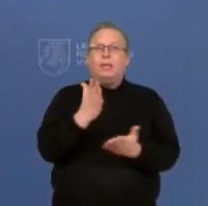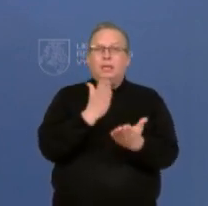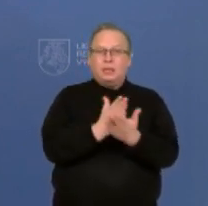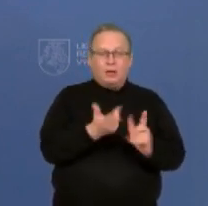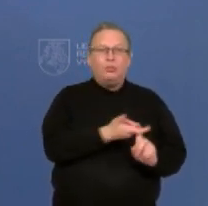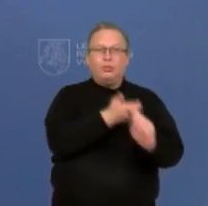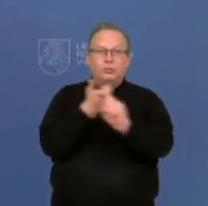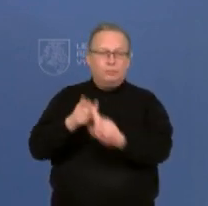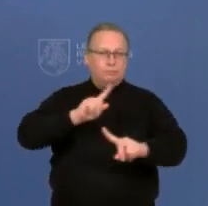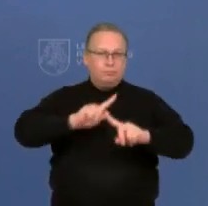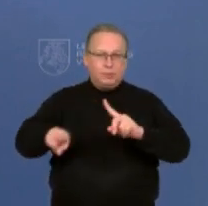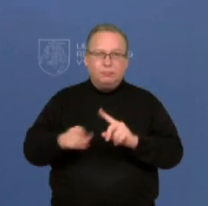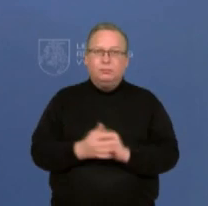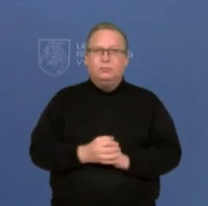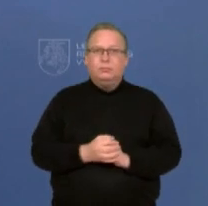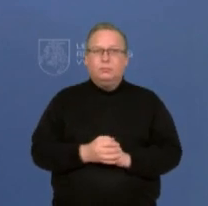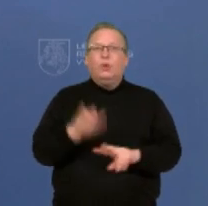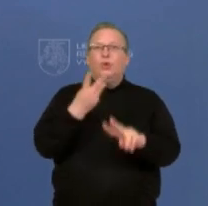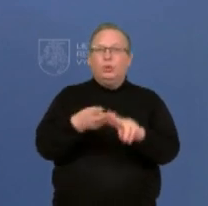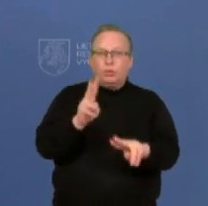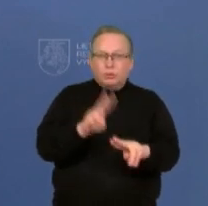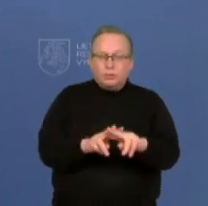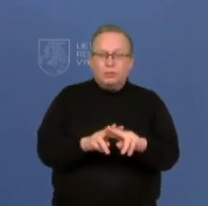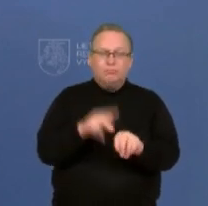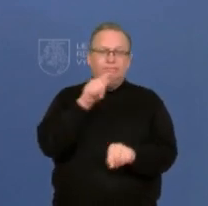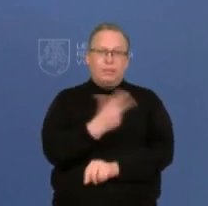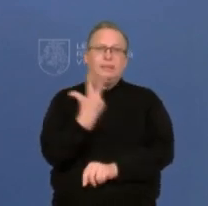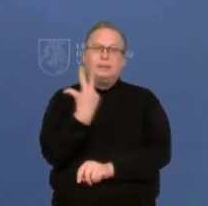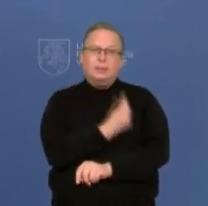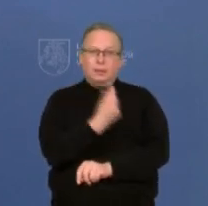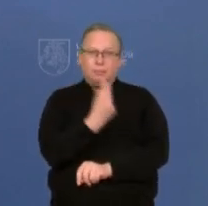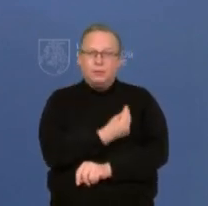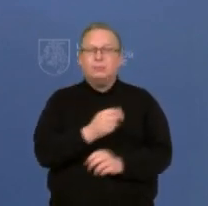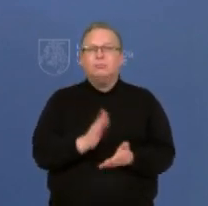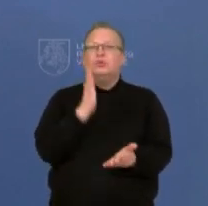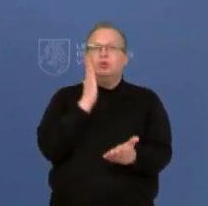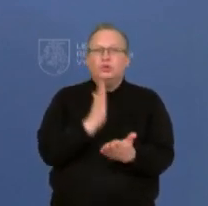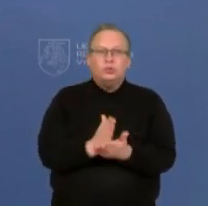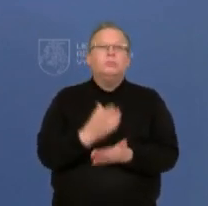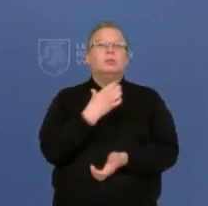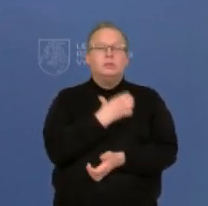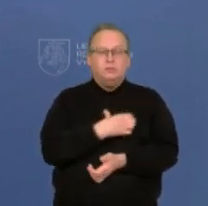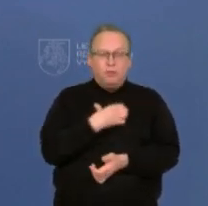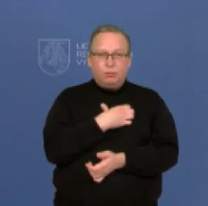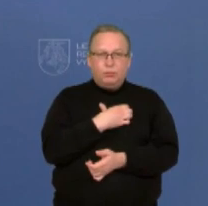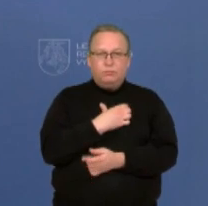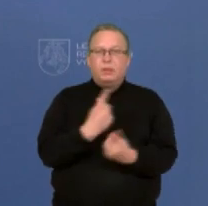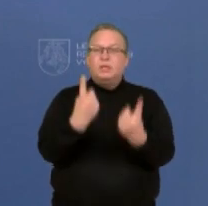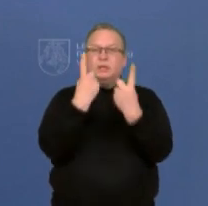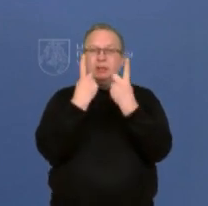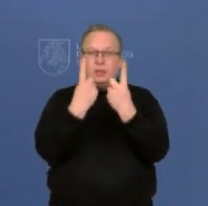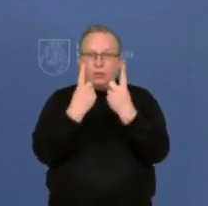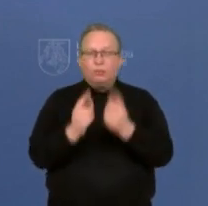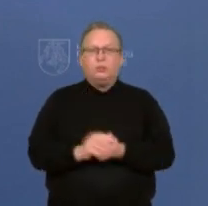užkriečiamumo prasme. Todėl skiepimasis yra labai svarbus, nes jis apsaugo nuo